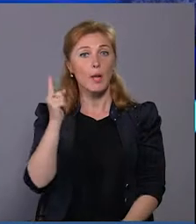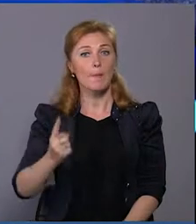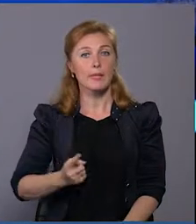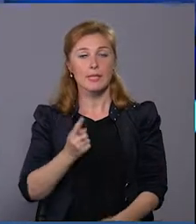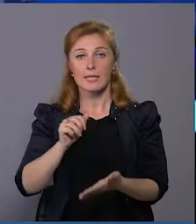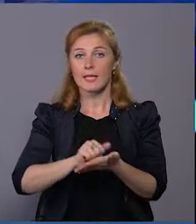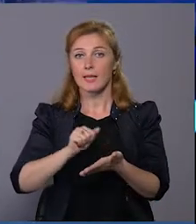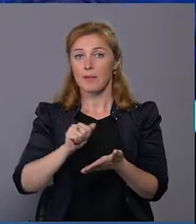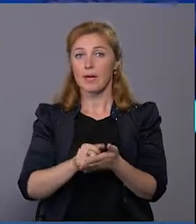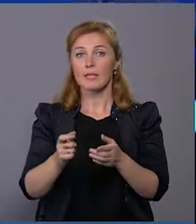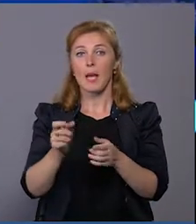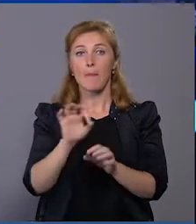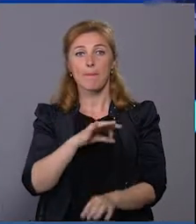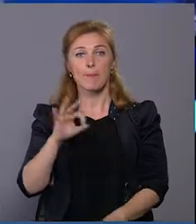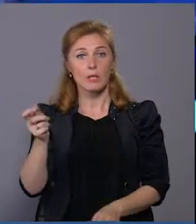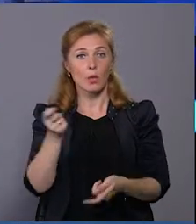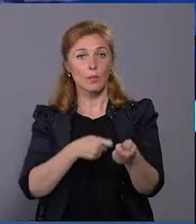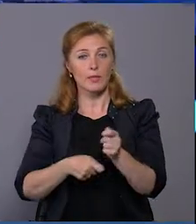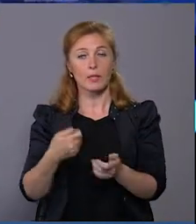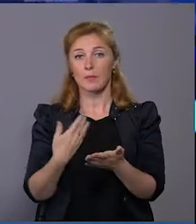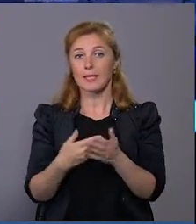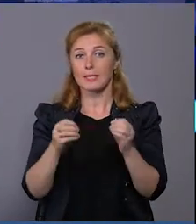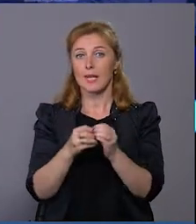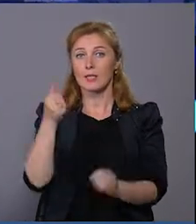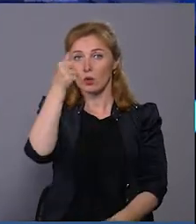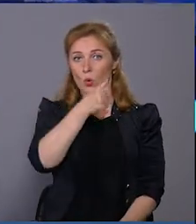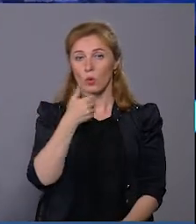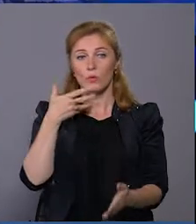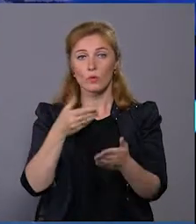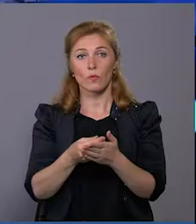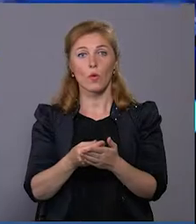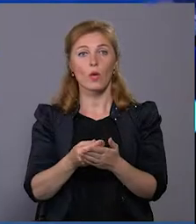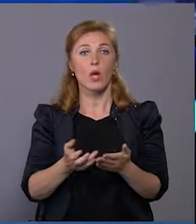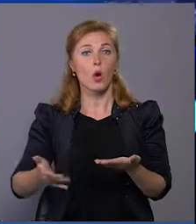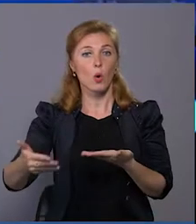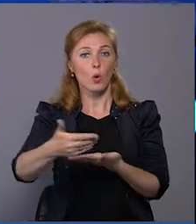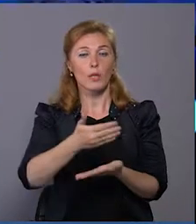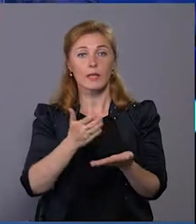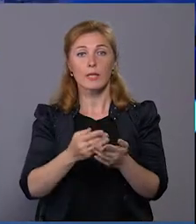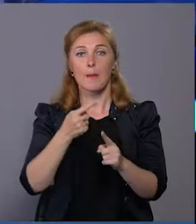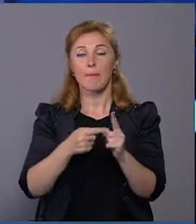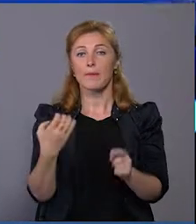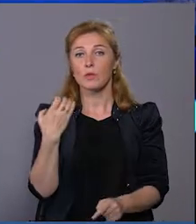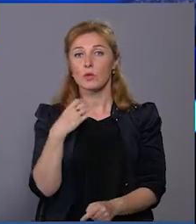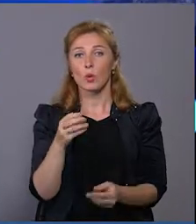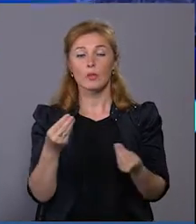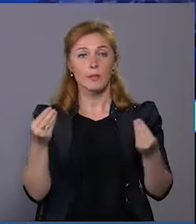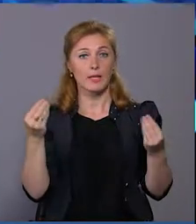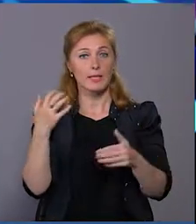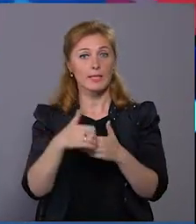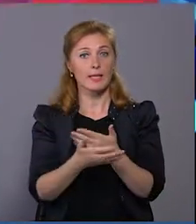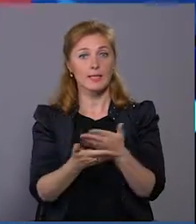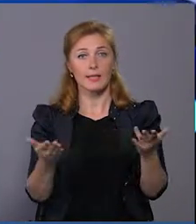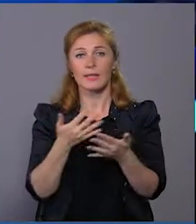займається бісероплетінням близько 10 років. У своїй колекції має понад пів сотні прикрас. Серед них –